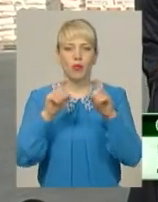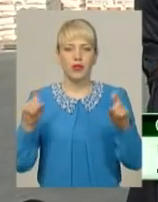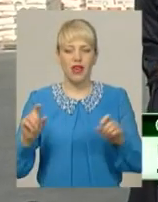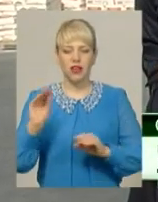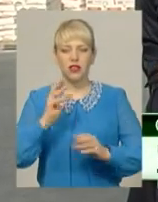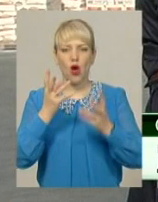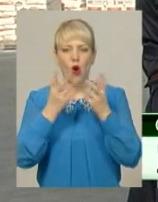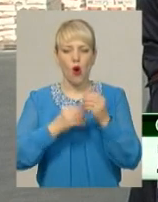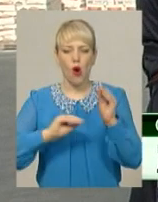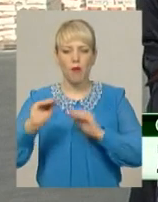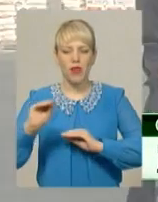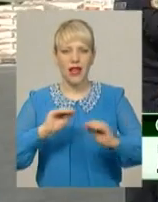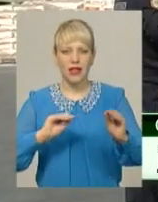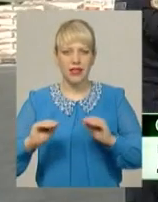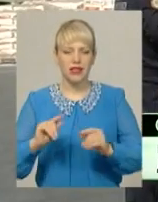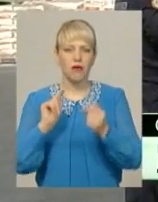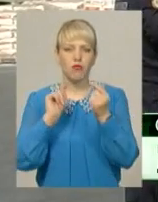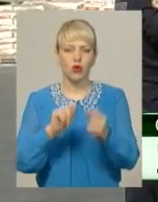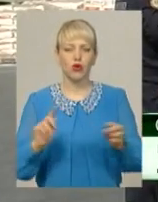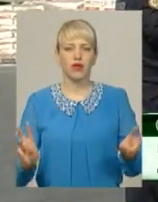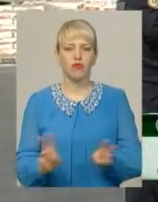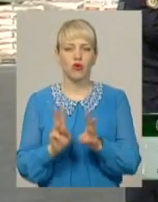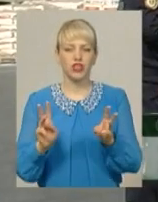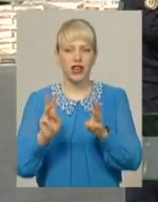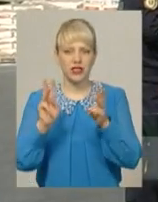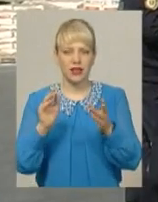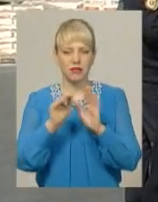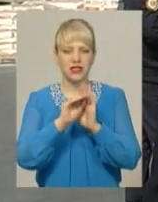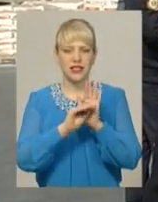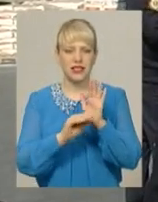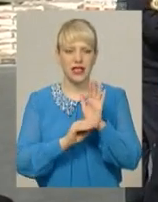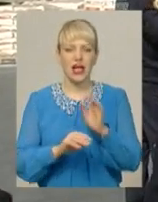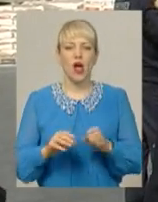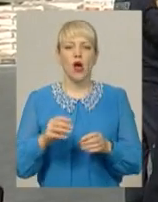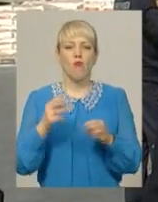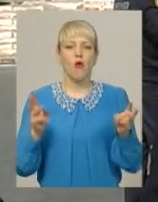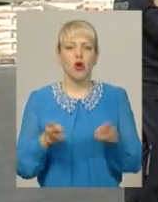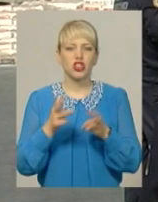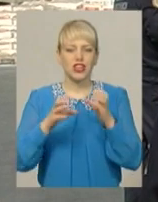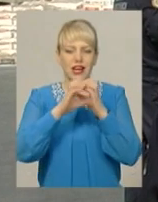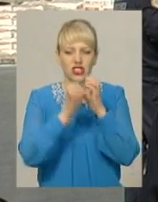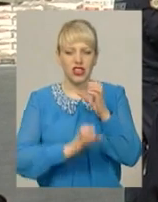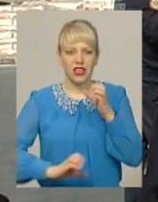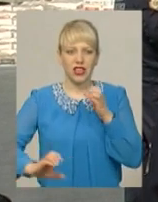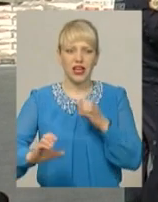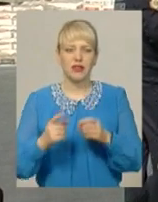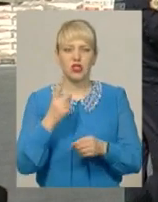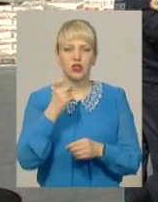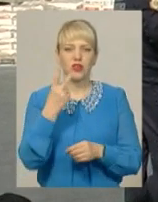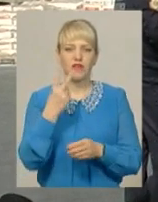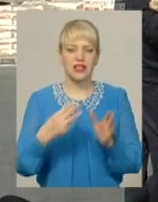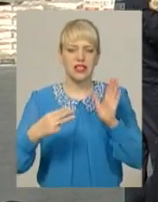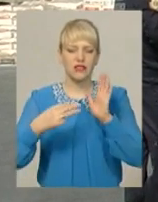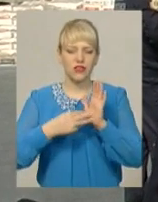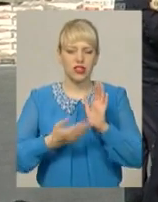протипожежними системами. Пожежний кран комплекти в кількості 128 штук. По